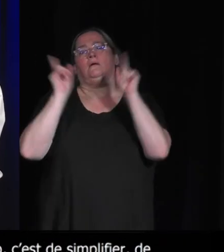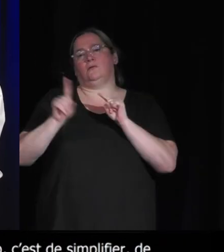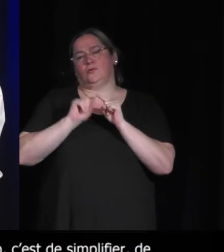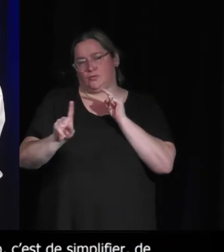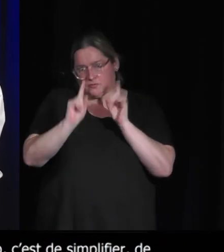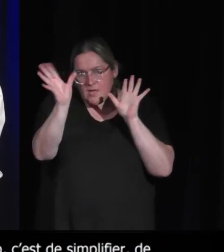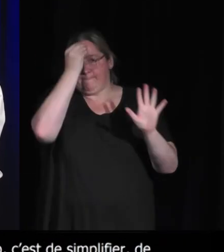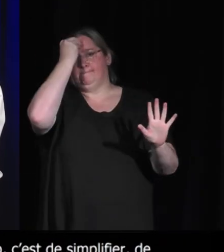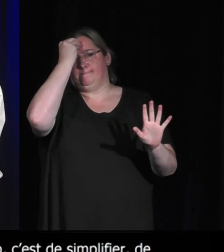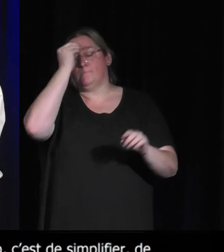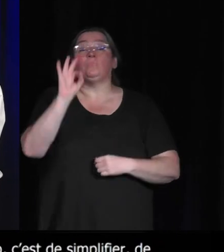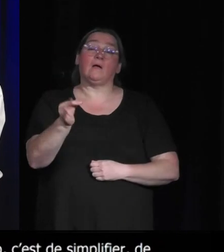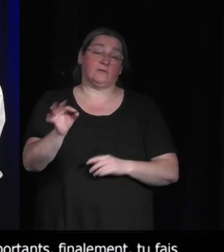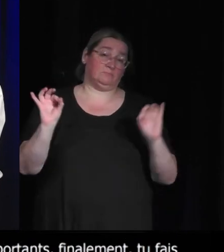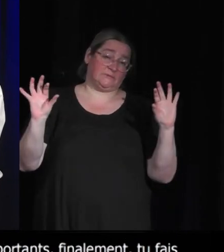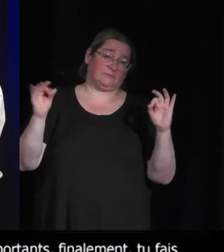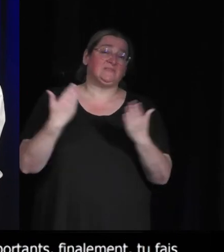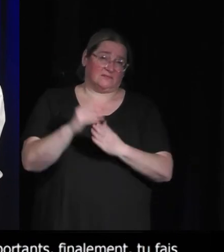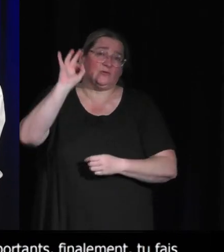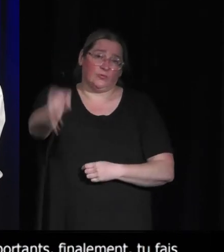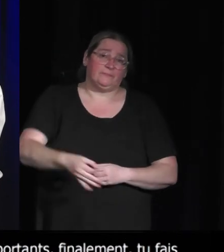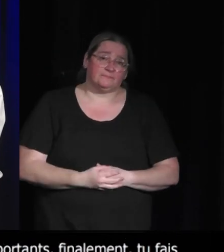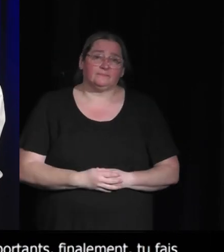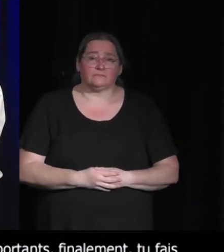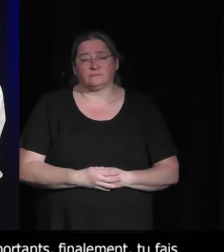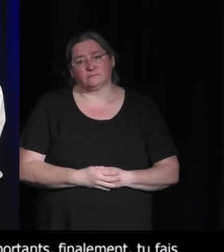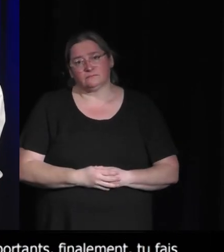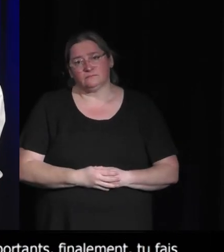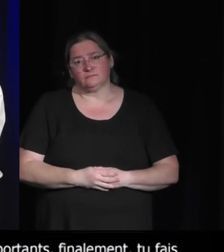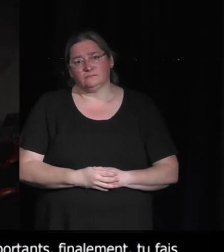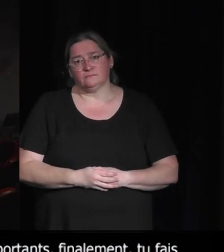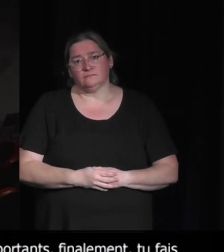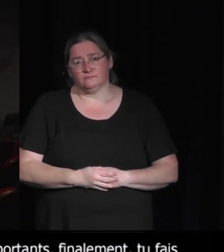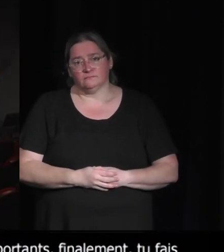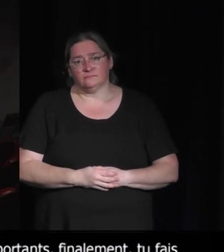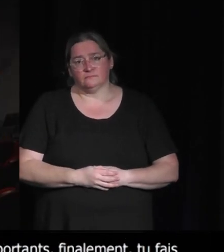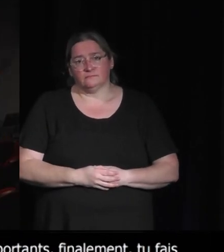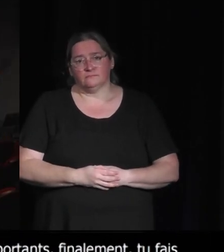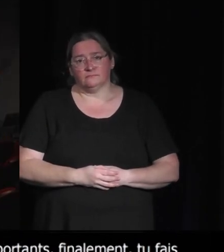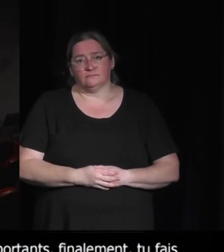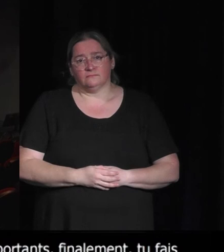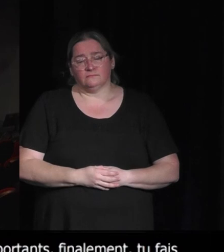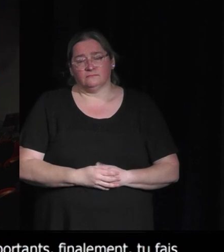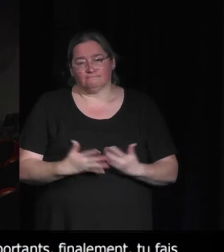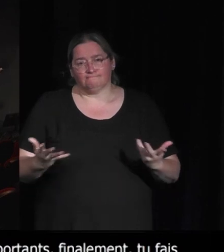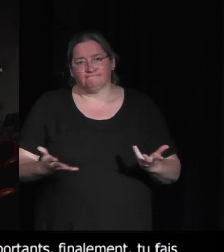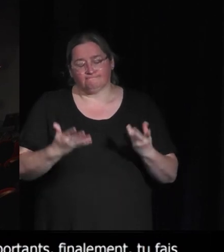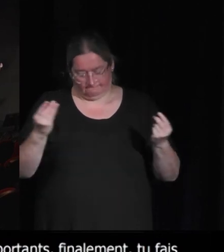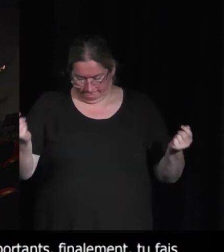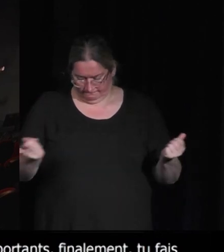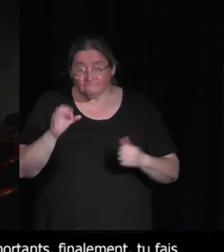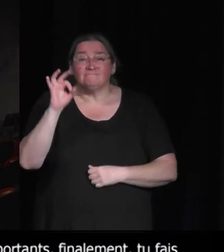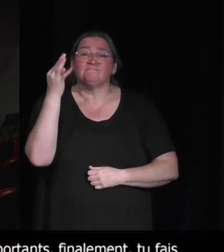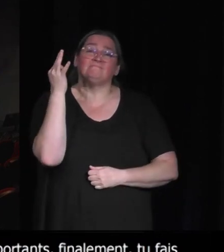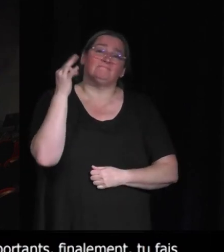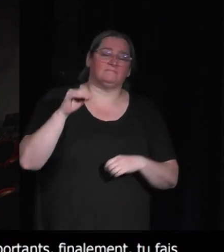c'est complètement, c'est plus... C'est quelque chose qui se